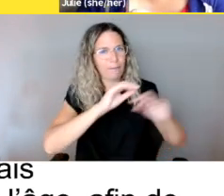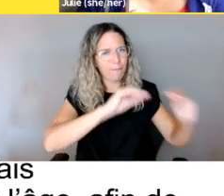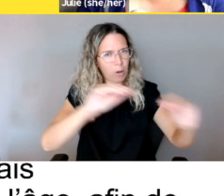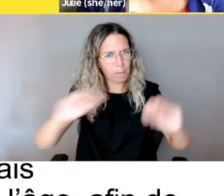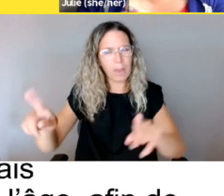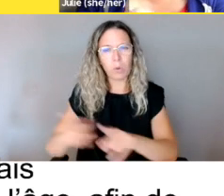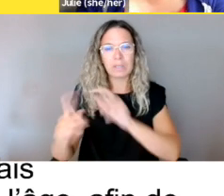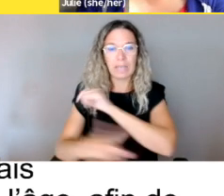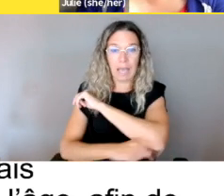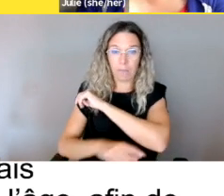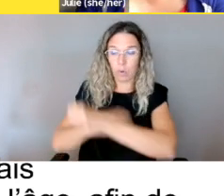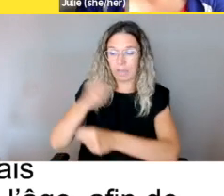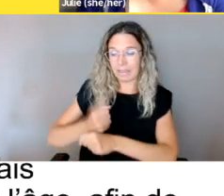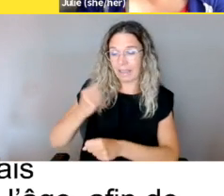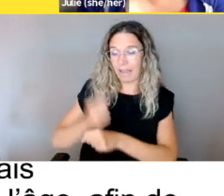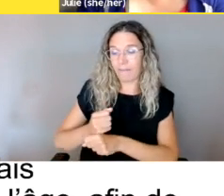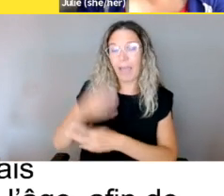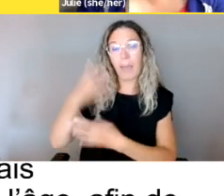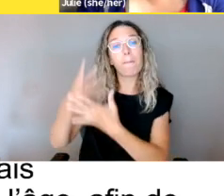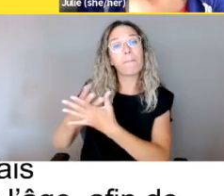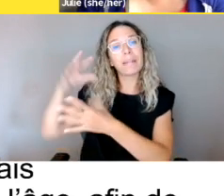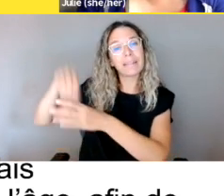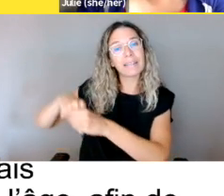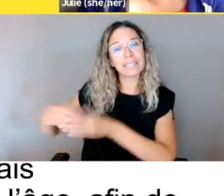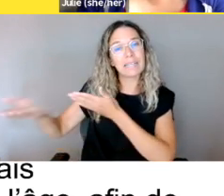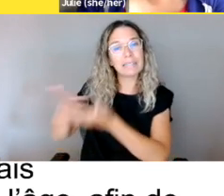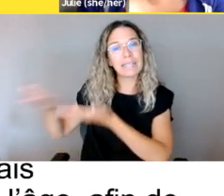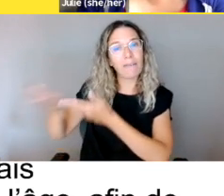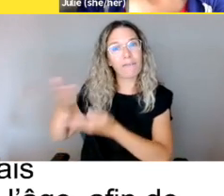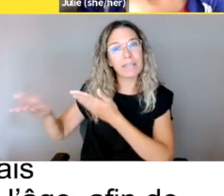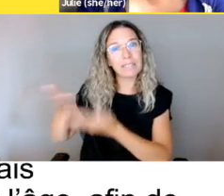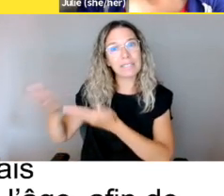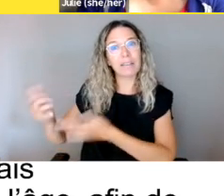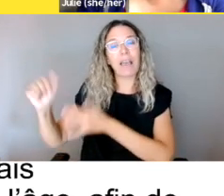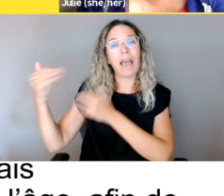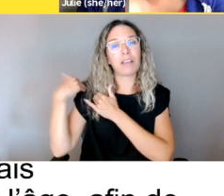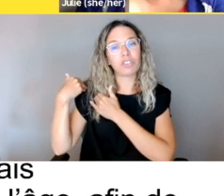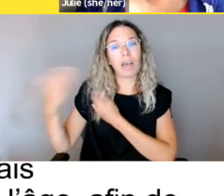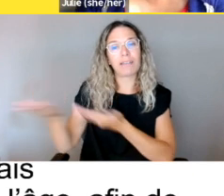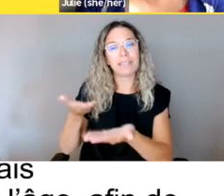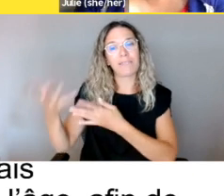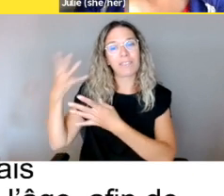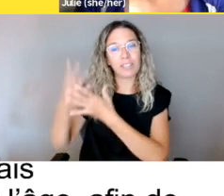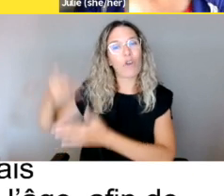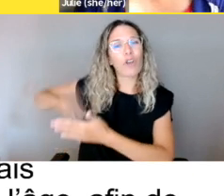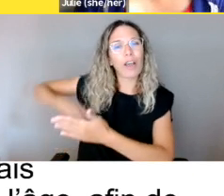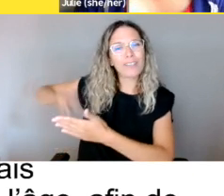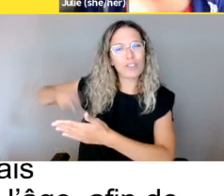les personnes qui travaillent dans nos pénitenciers, nos agents de services correctionnels